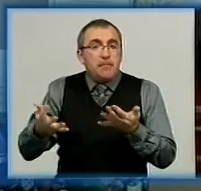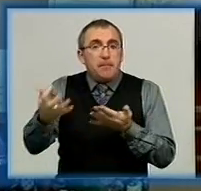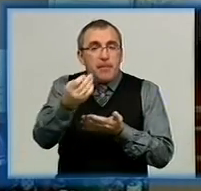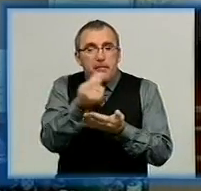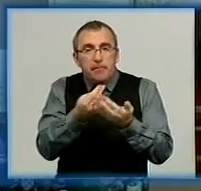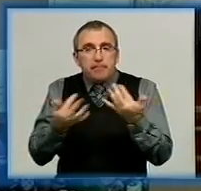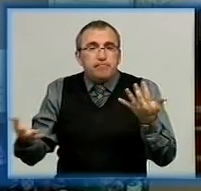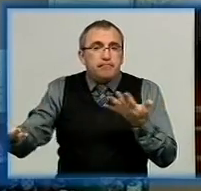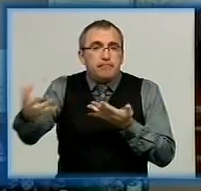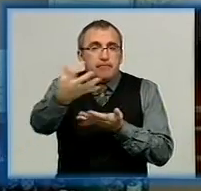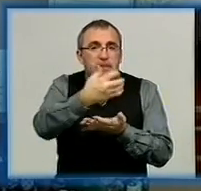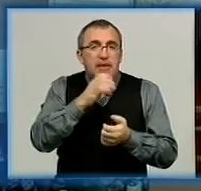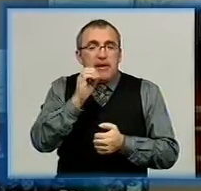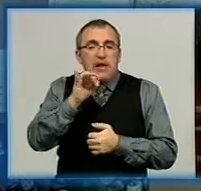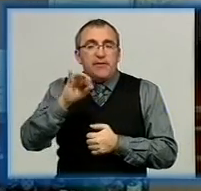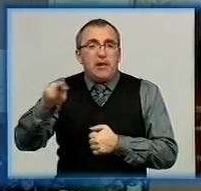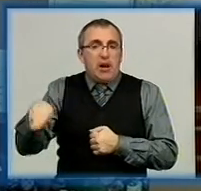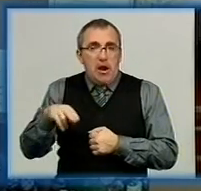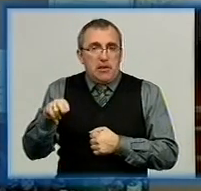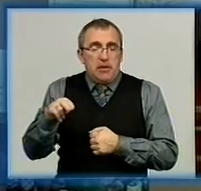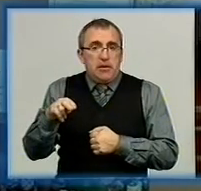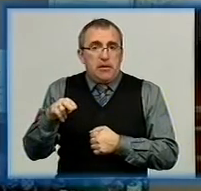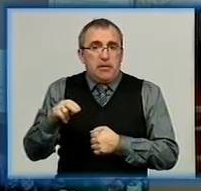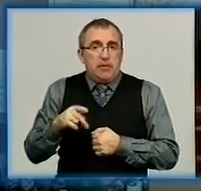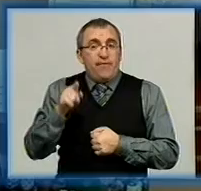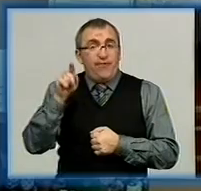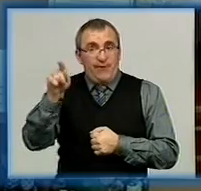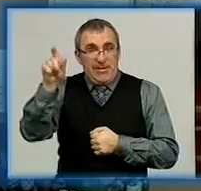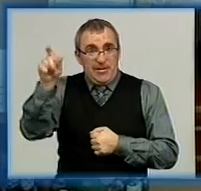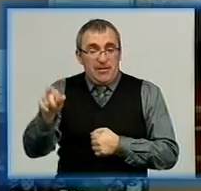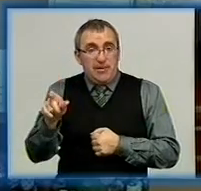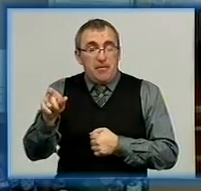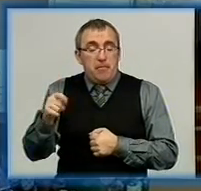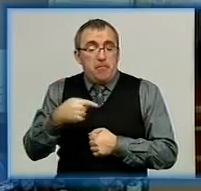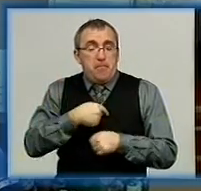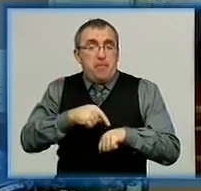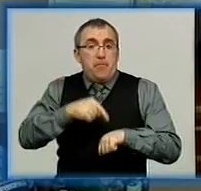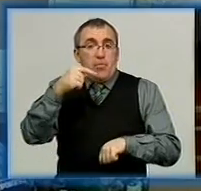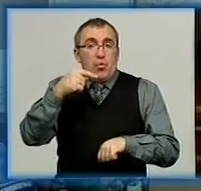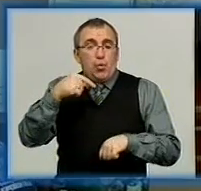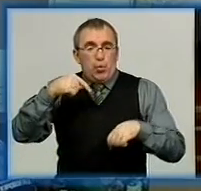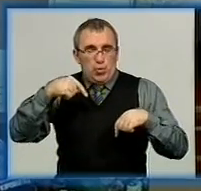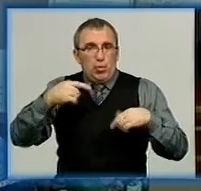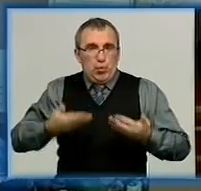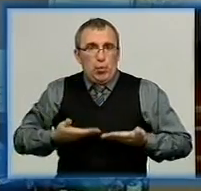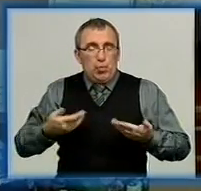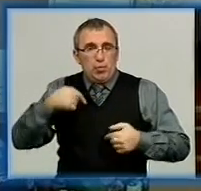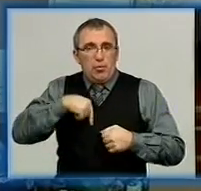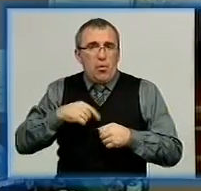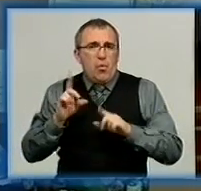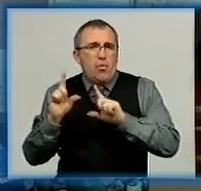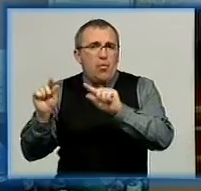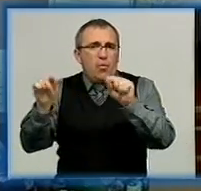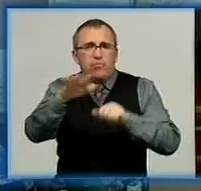на Єлесвідградщині. Він за покликом своєї душі об'їздив всю